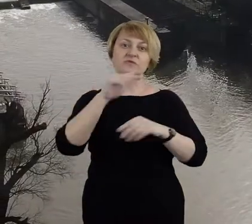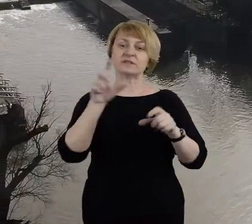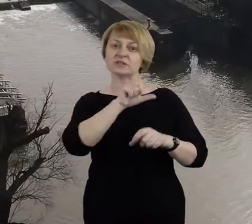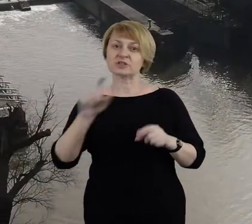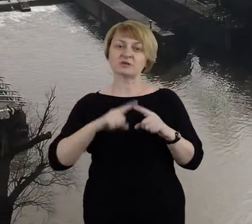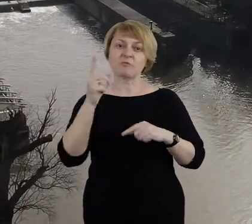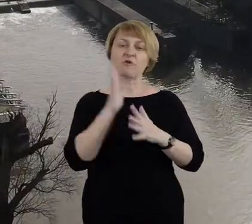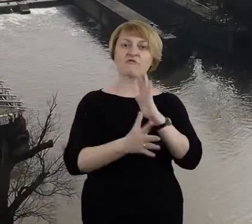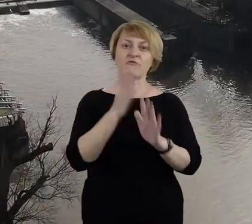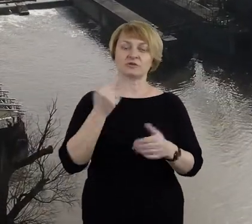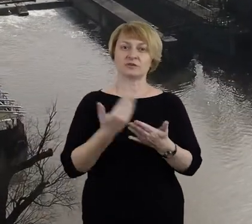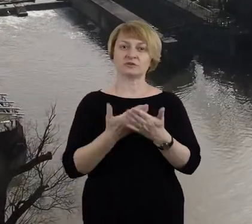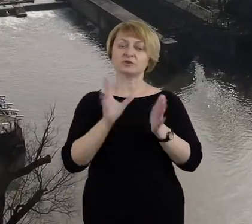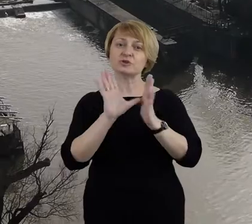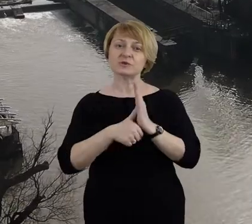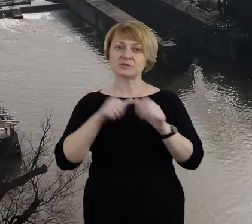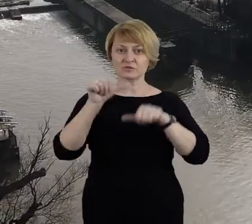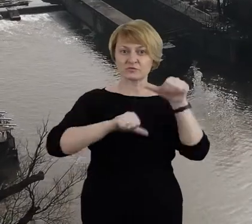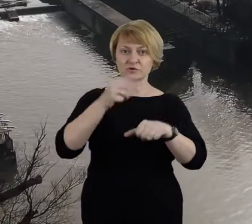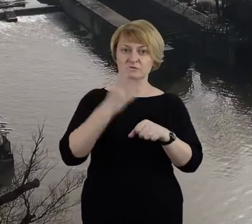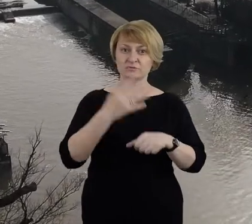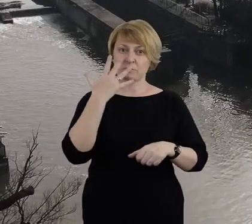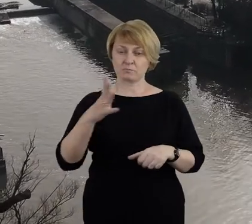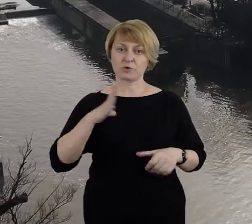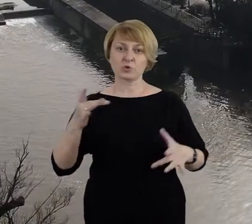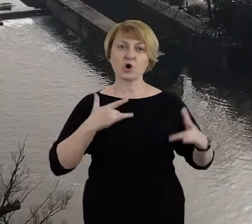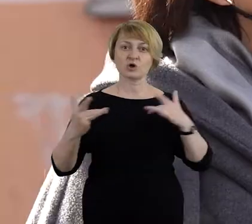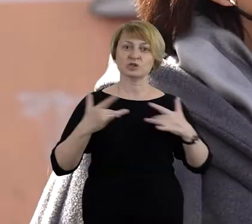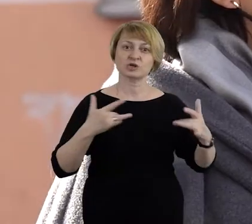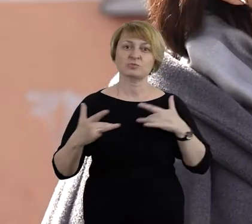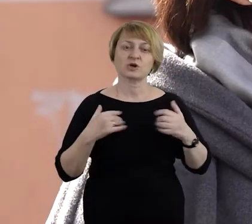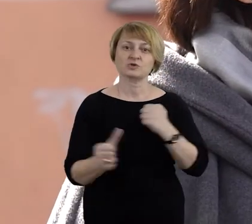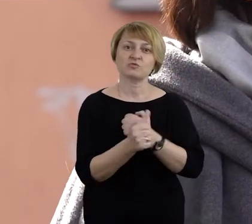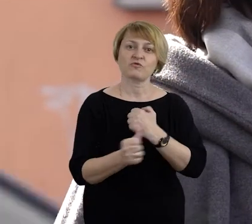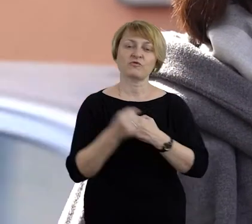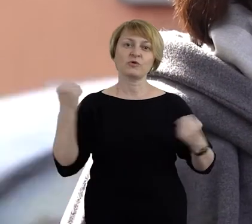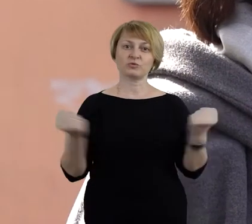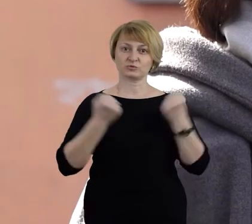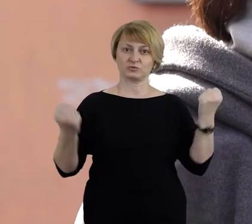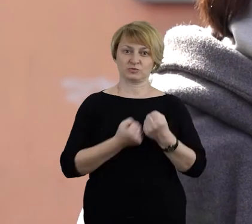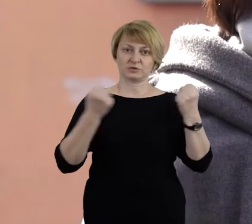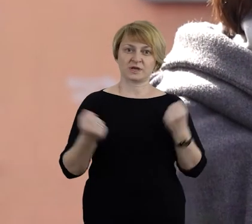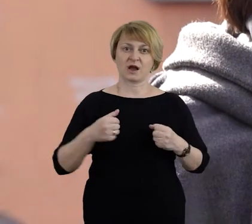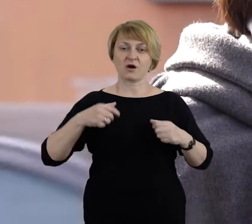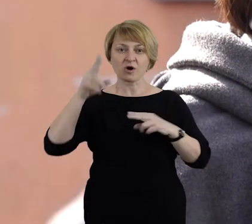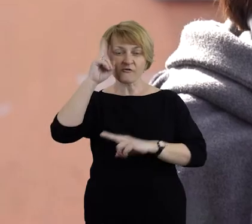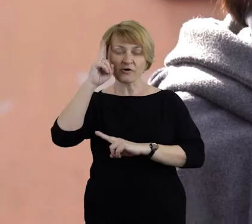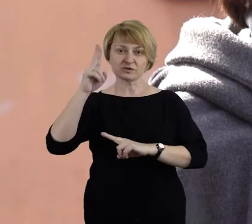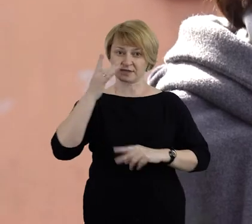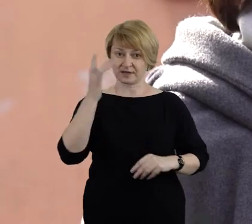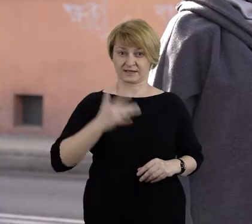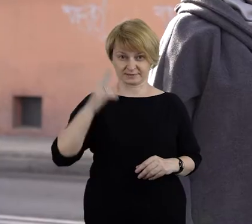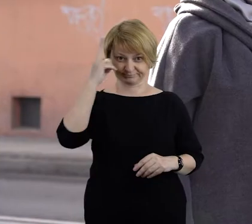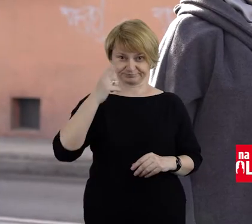miasto w 45. roku, no niestety ucierpiało na skutek działań Armii